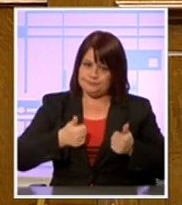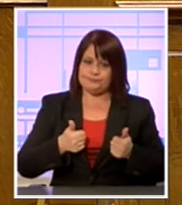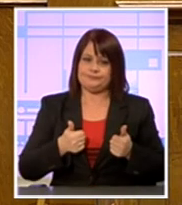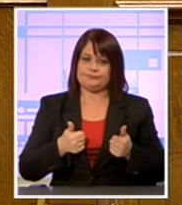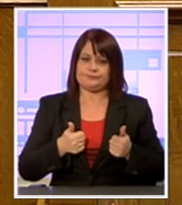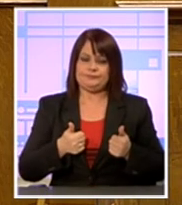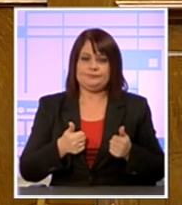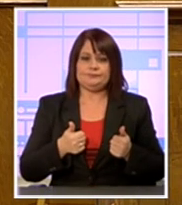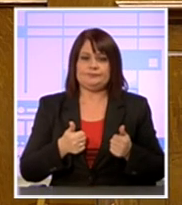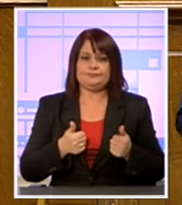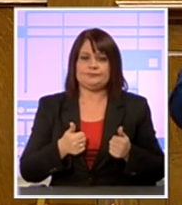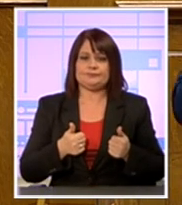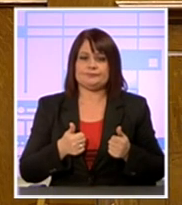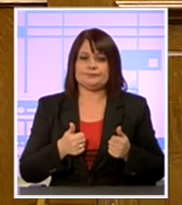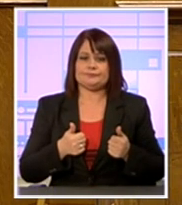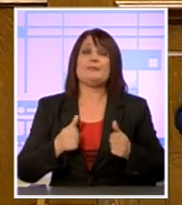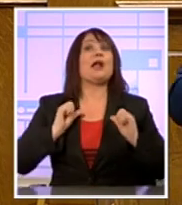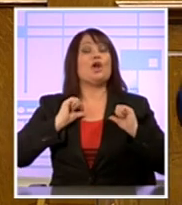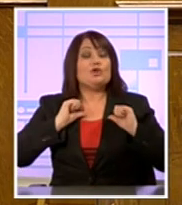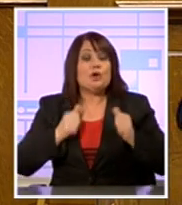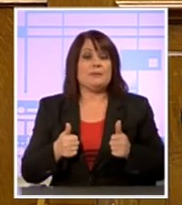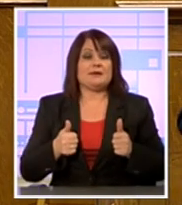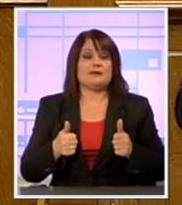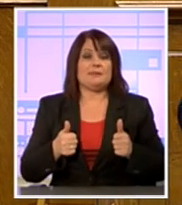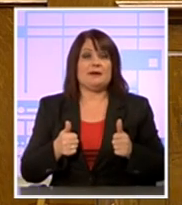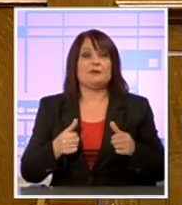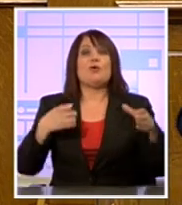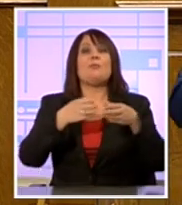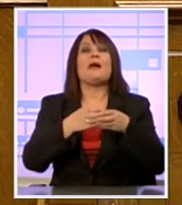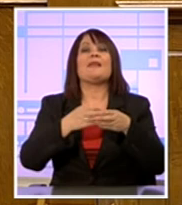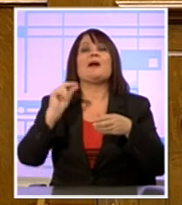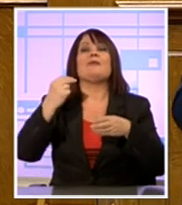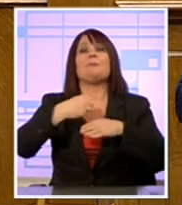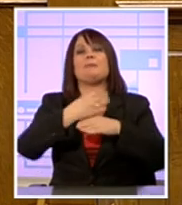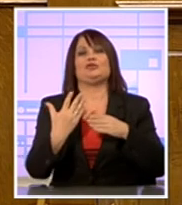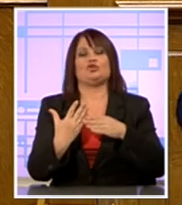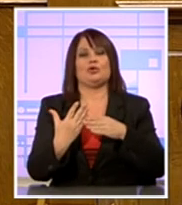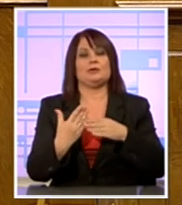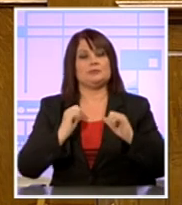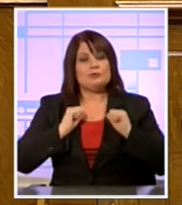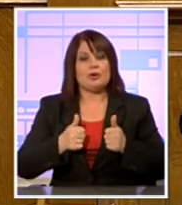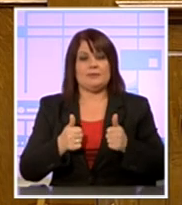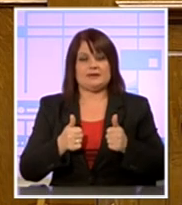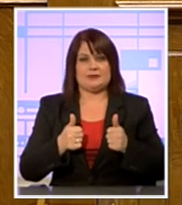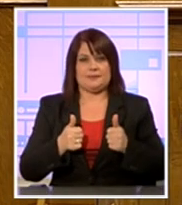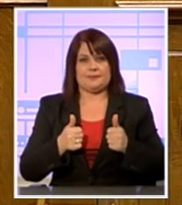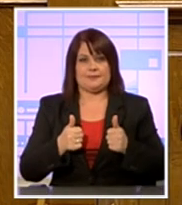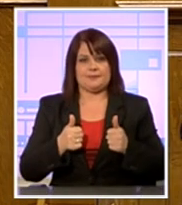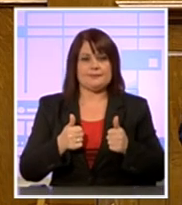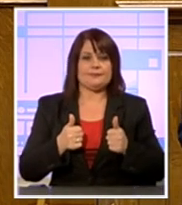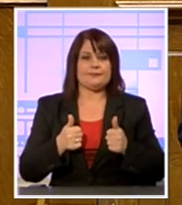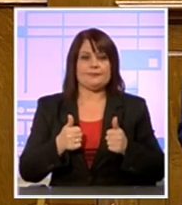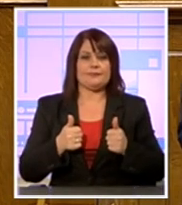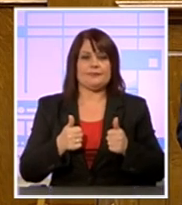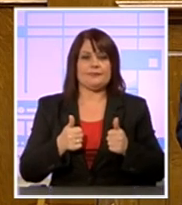Κύριες και κύριοι συνάδελφοι, τόλμησε η κοινοβουλευτική ομάδα του ΠΑΣΟΚ, τόλμησε η κυβέρνηση του ΠΑΣΟΚ και τα